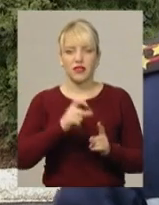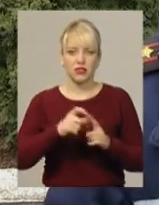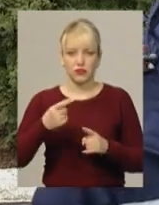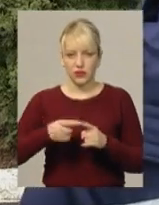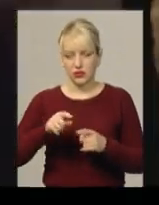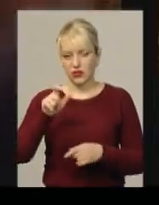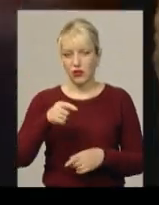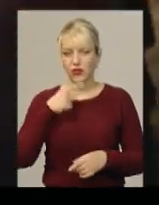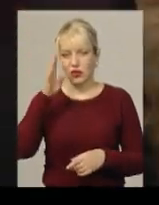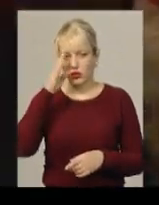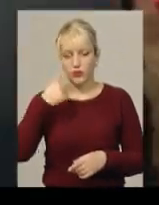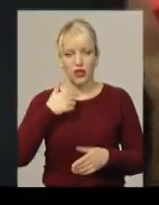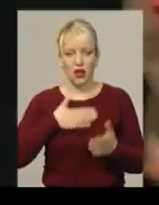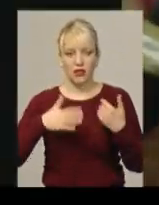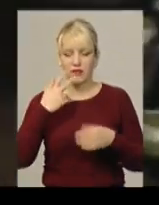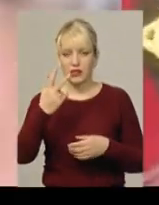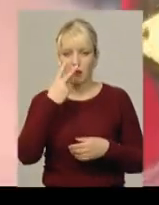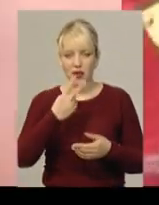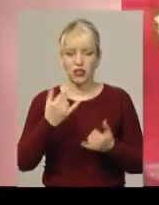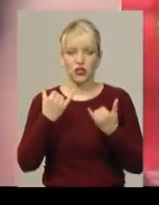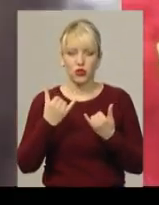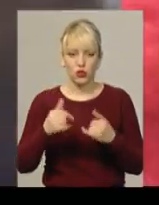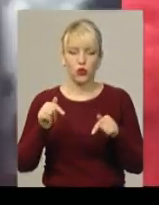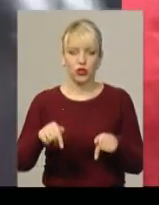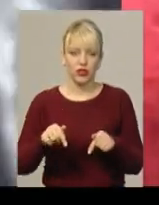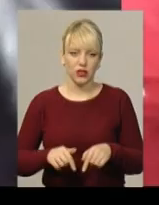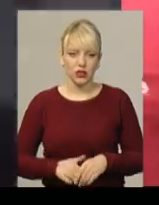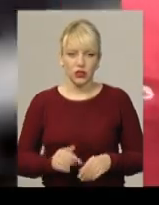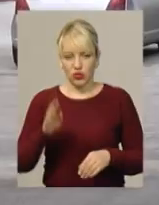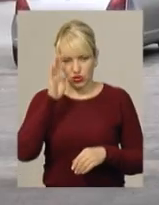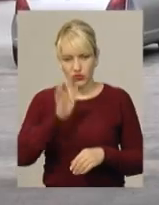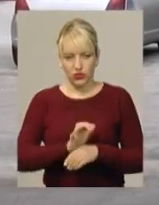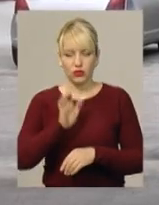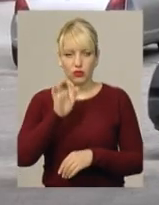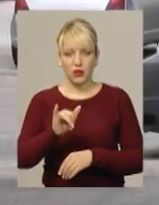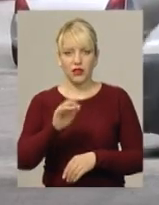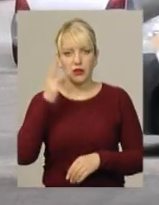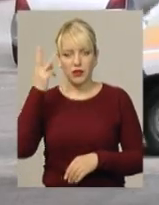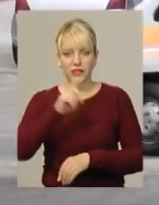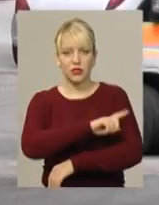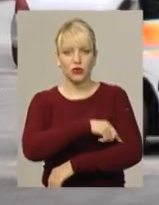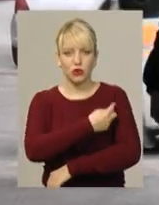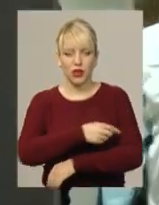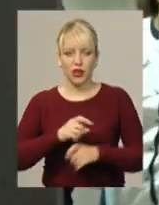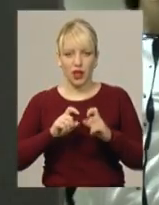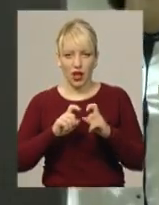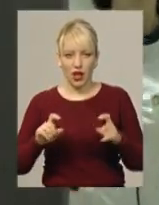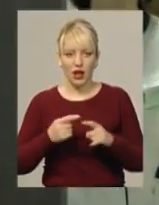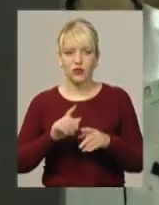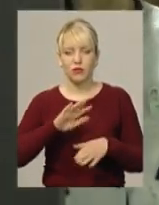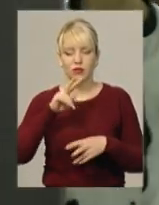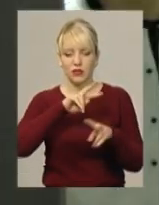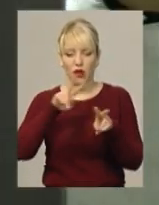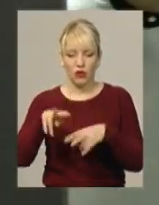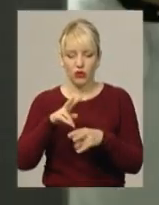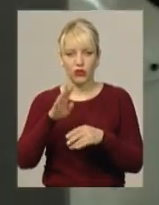сьогодні, саме тут. Чоловіка та рятувальника швидкою доправили до Хмельницької міської лікарні. Після огляду надзвичайника відпустили, а от рибалку довелося